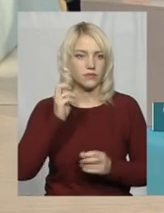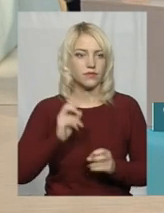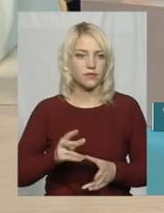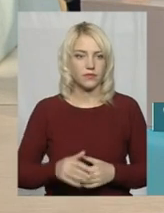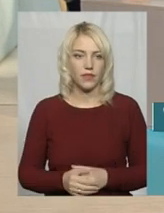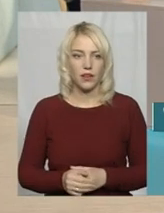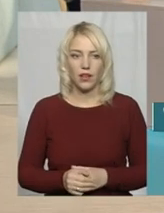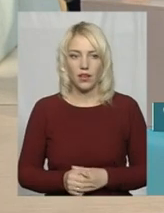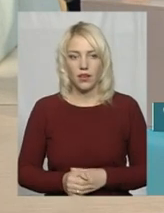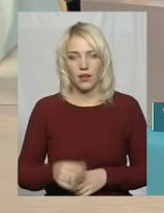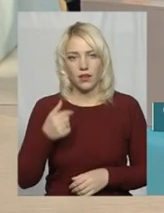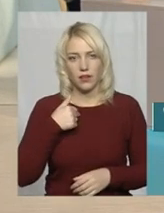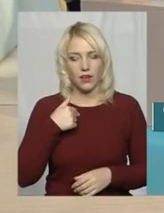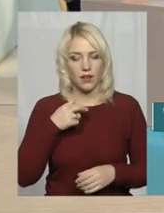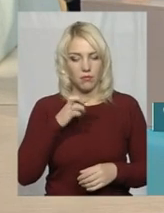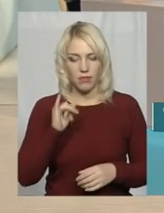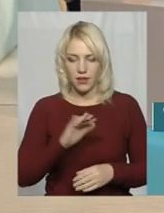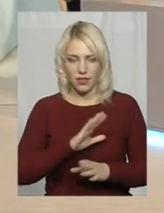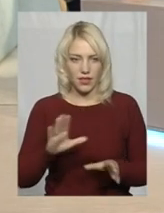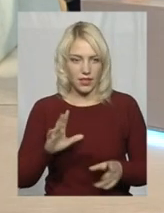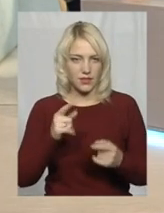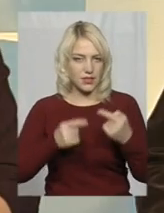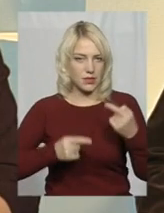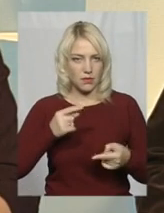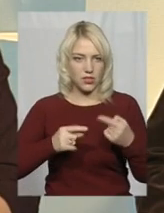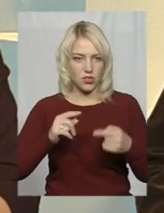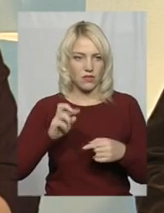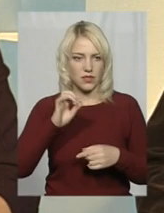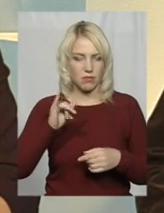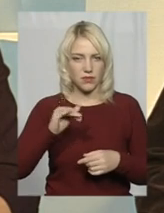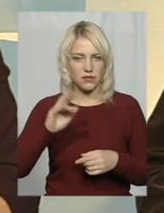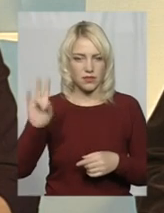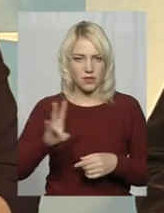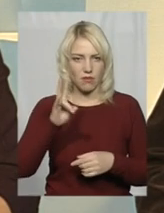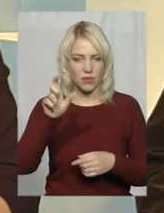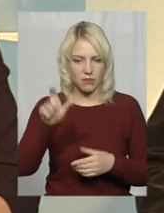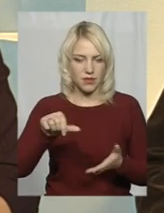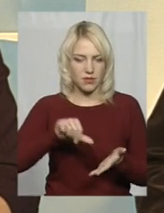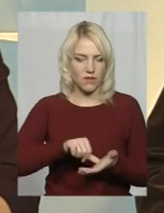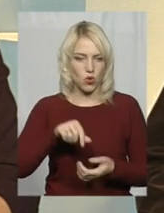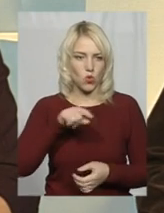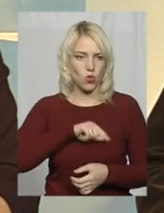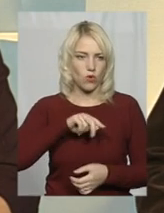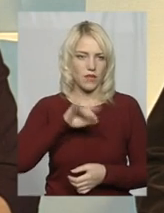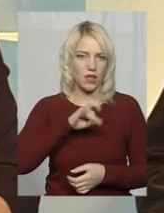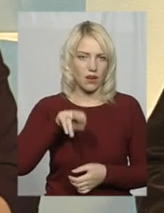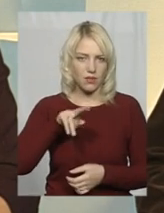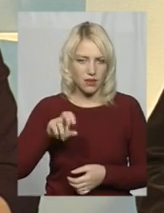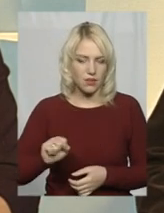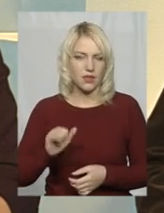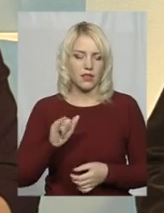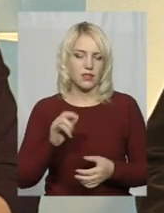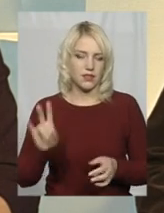Ну, я би ні в якому разі не споручався із пан Отцем, тим більше представником Духовної Ради, і тим більше, що